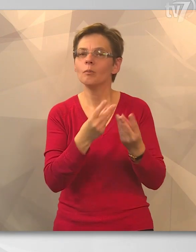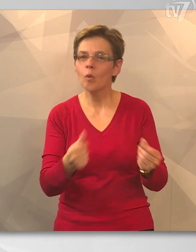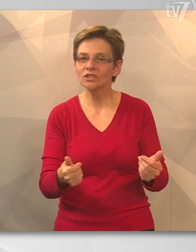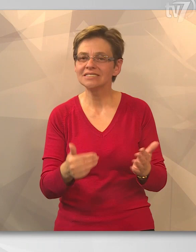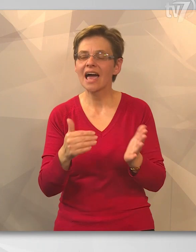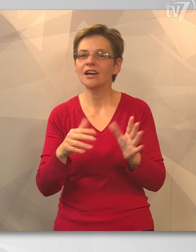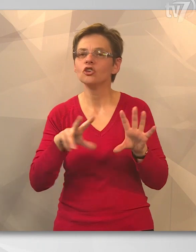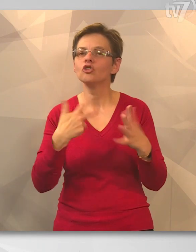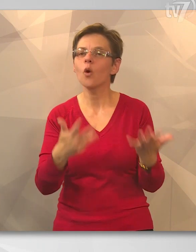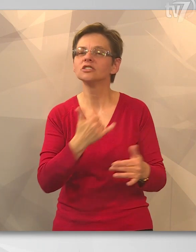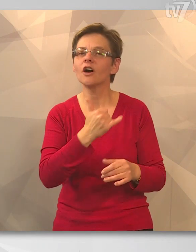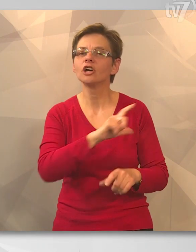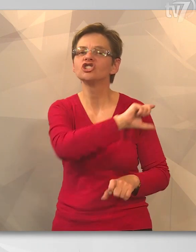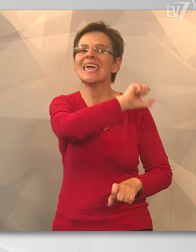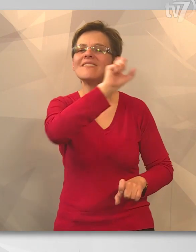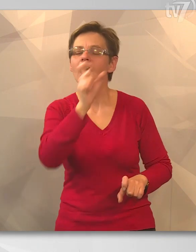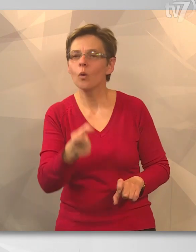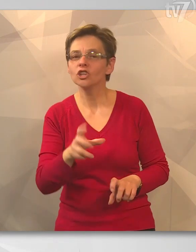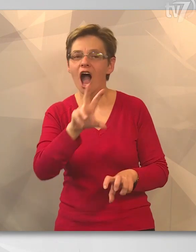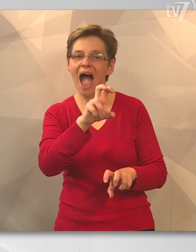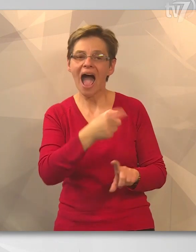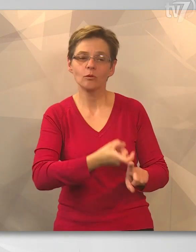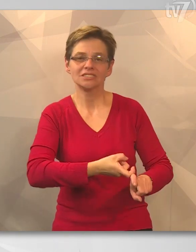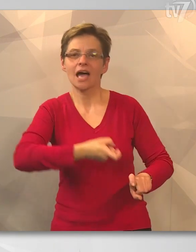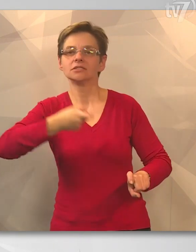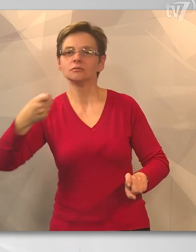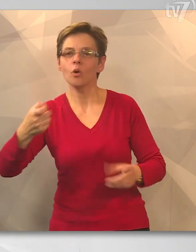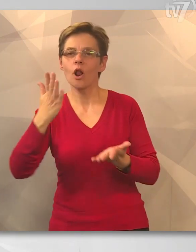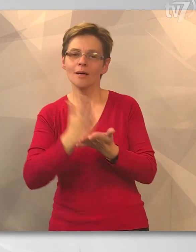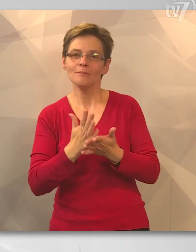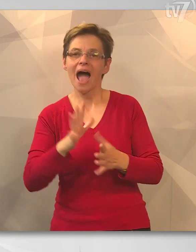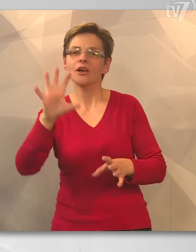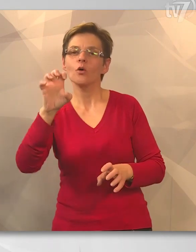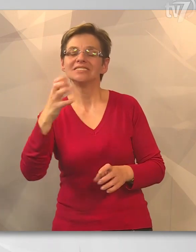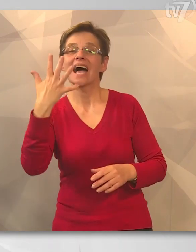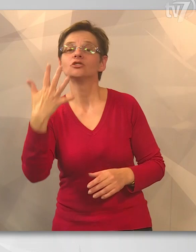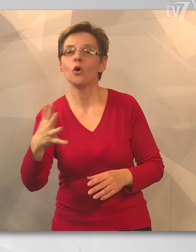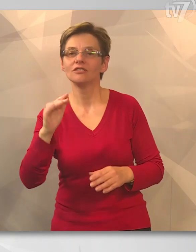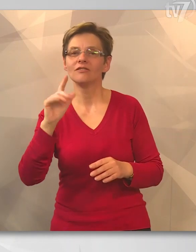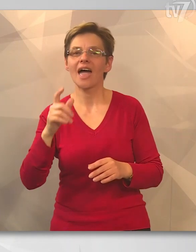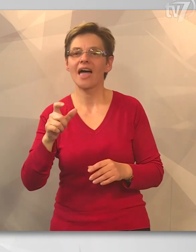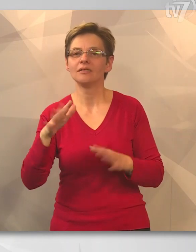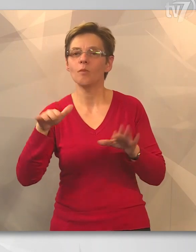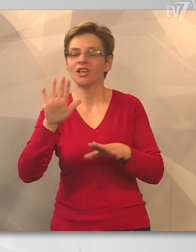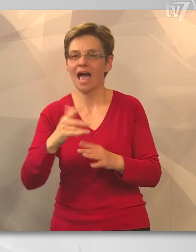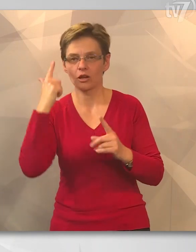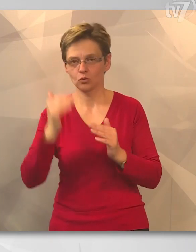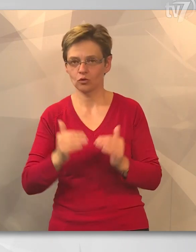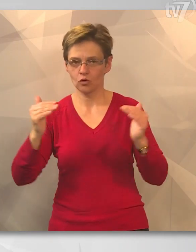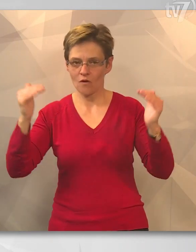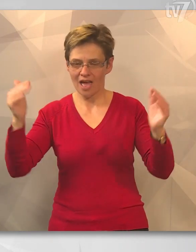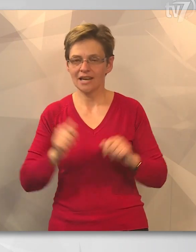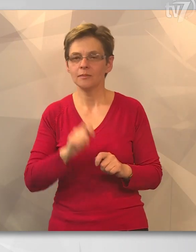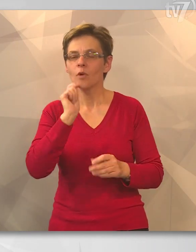Ezzel a módszerel a 80-as évek 300 példányból álló populációját mára 551-edre növelték.